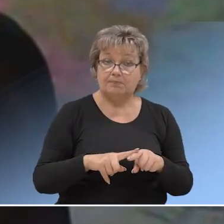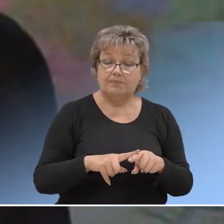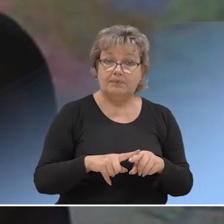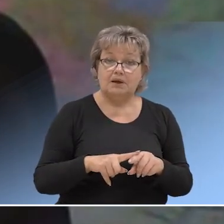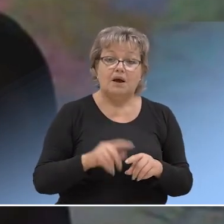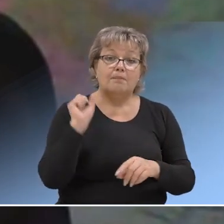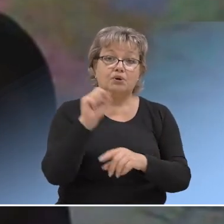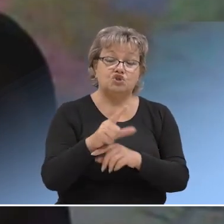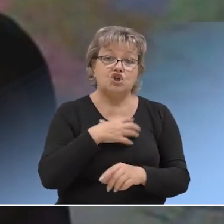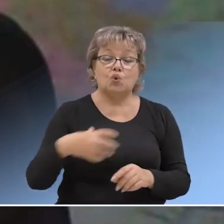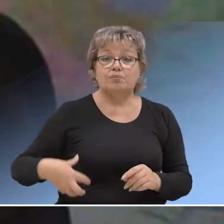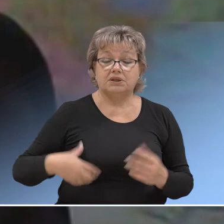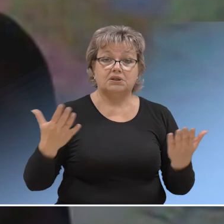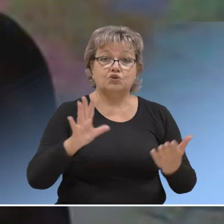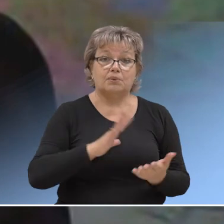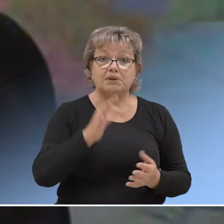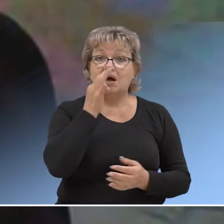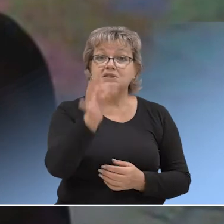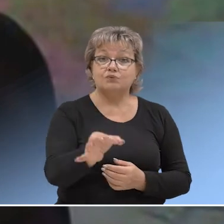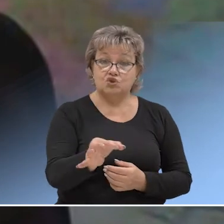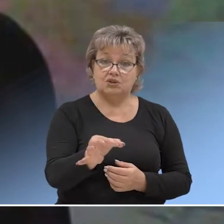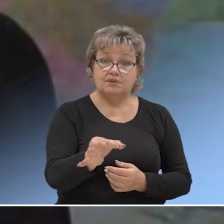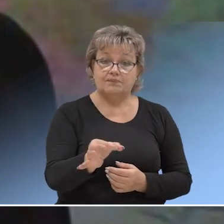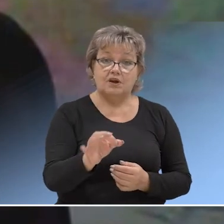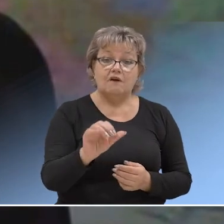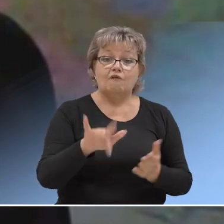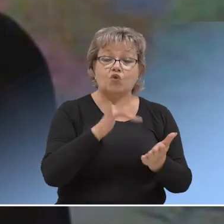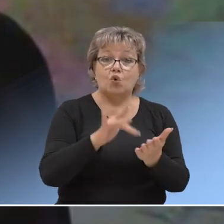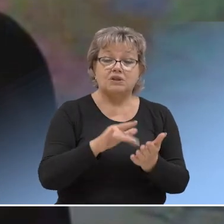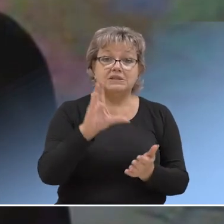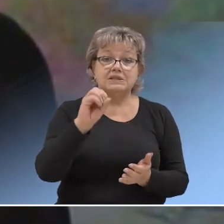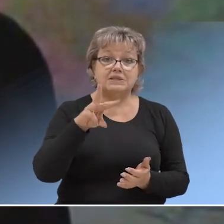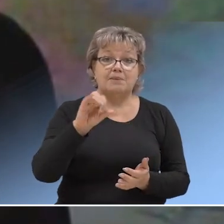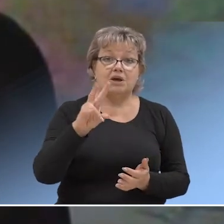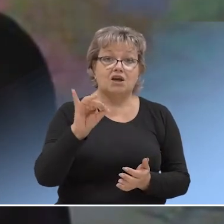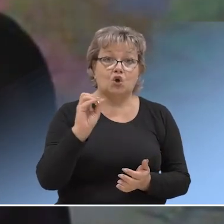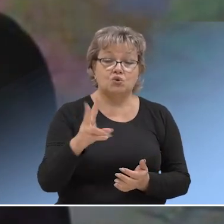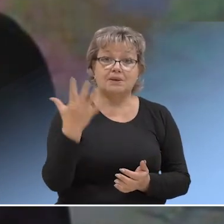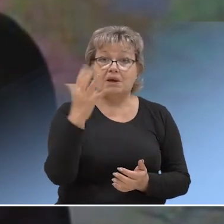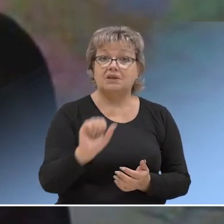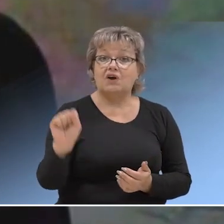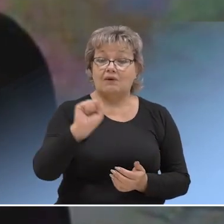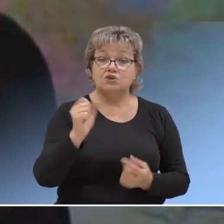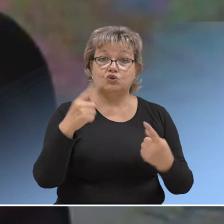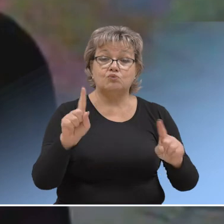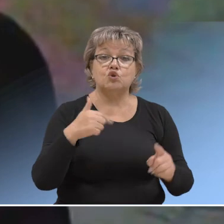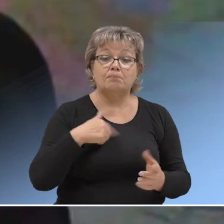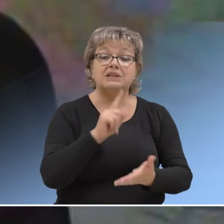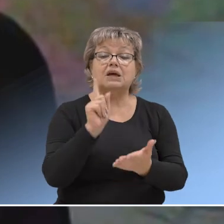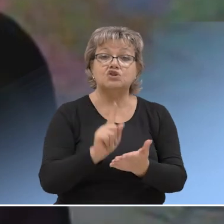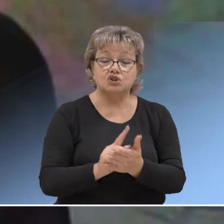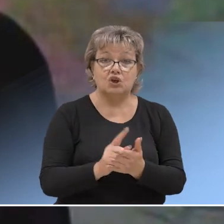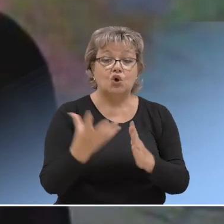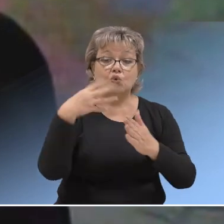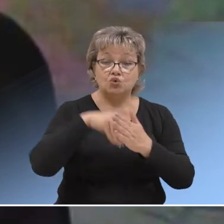поручению губернатора, которое было озвучено в городе Семикаракорске 5 августа, о том, что мы